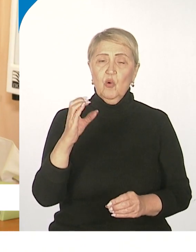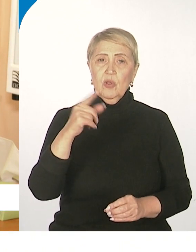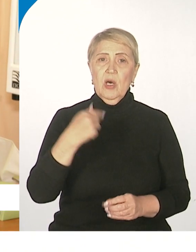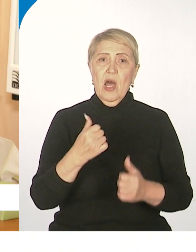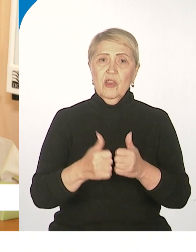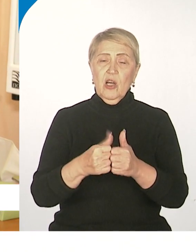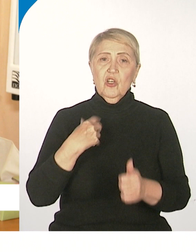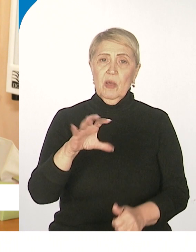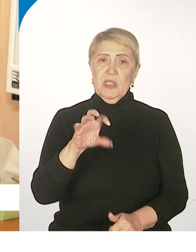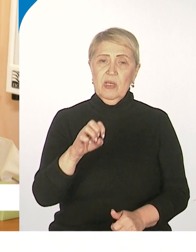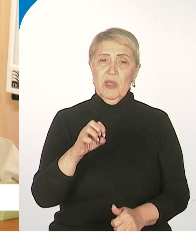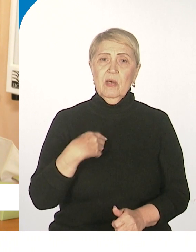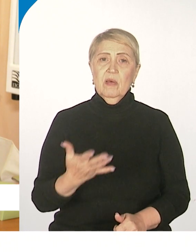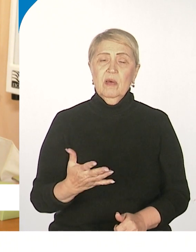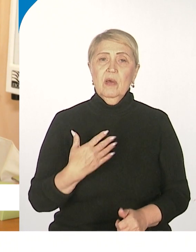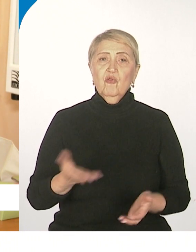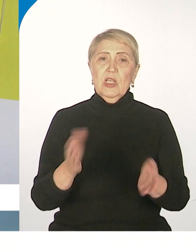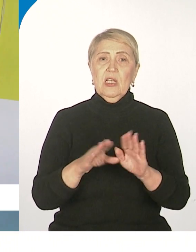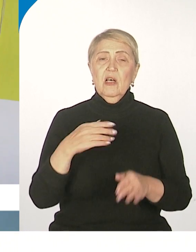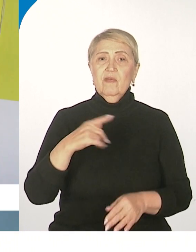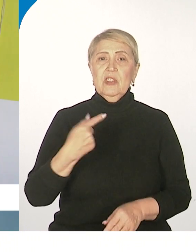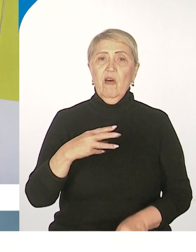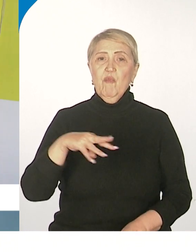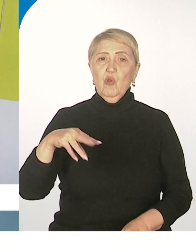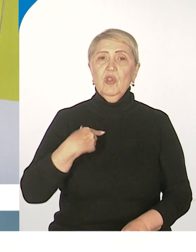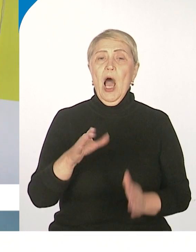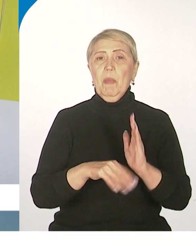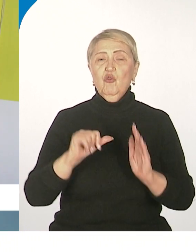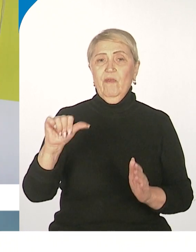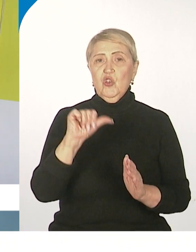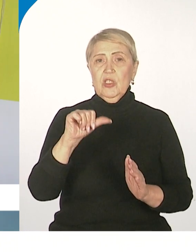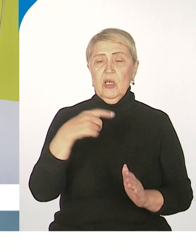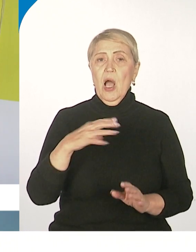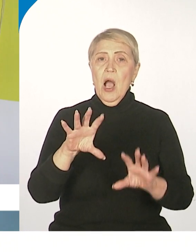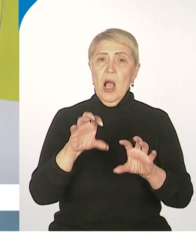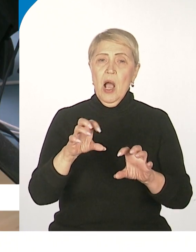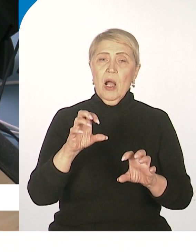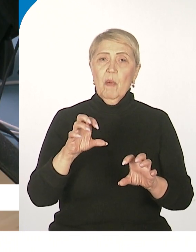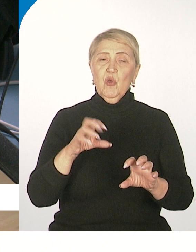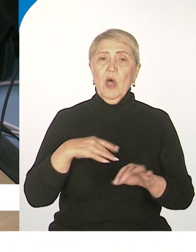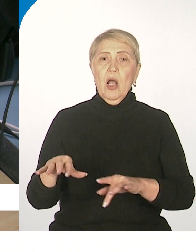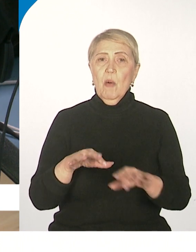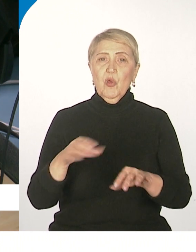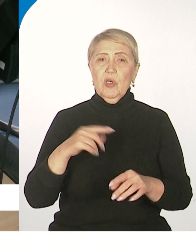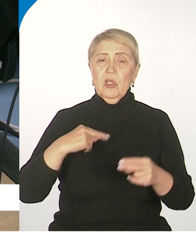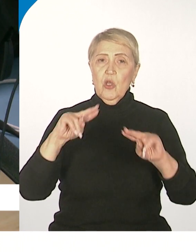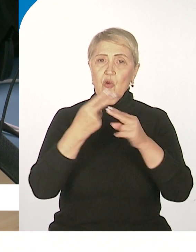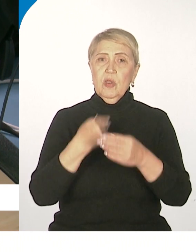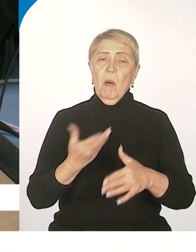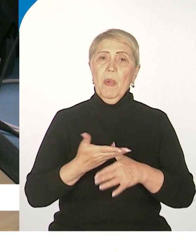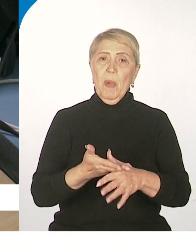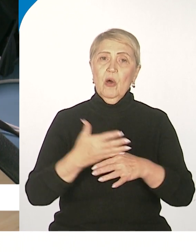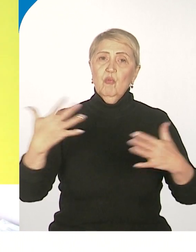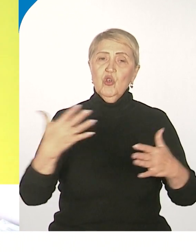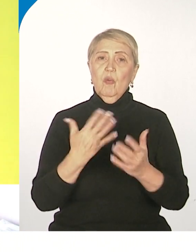снимке складываются в минуты, затем в часы. В итоге компьютерные технологии помогают врачам помочь большему количеству пациентов и